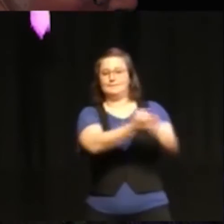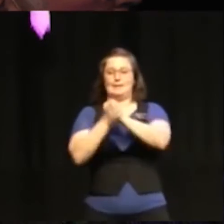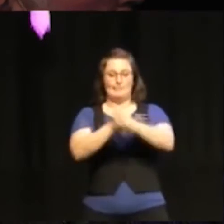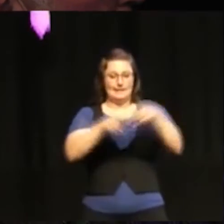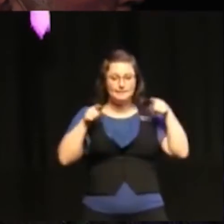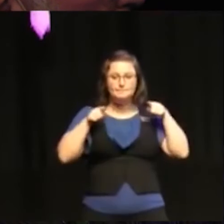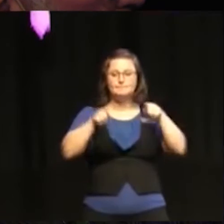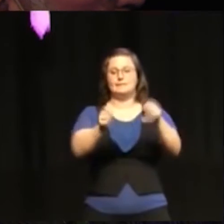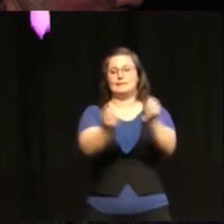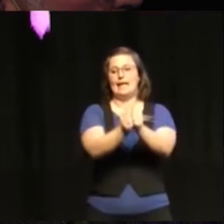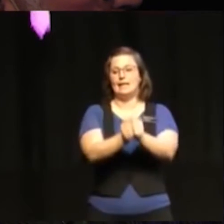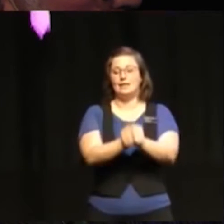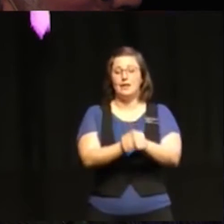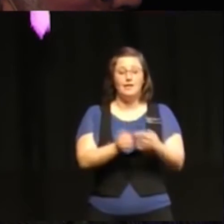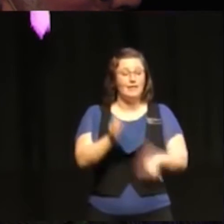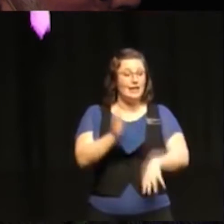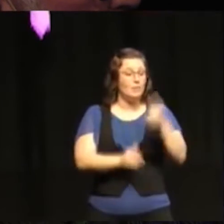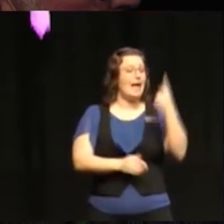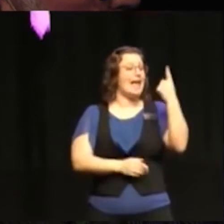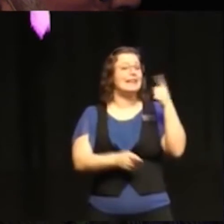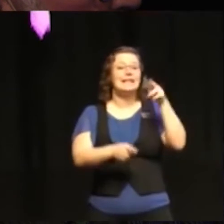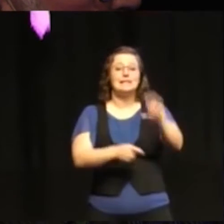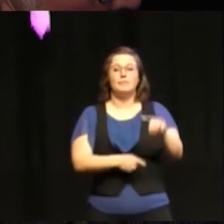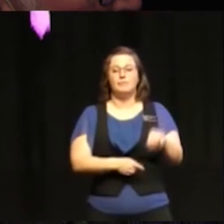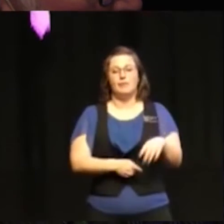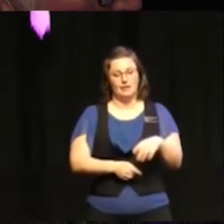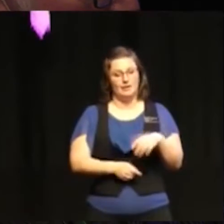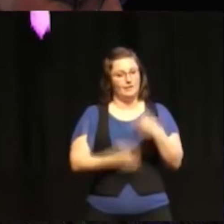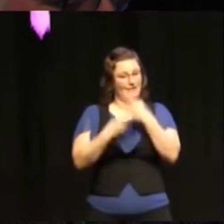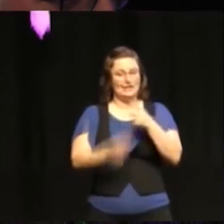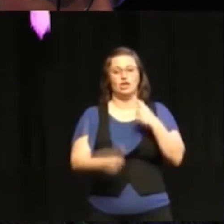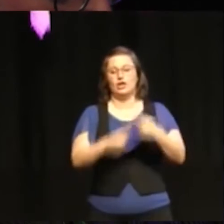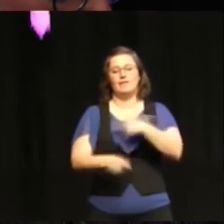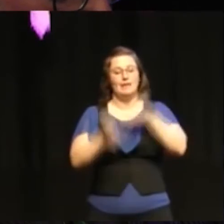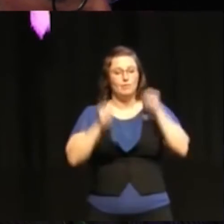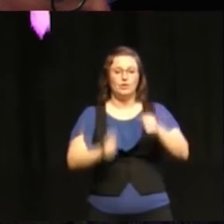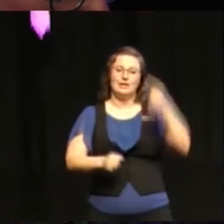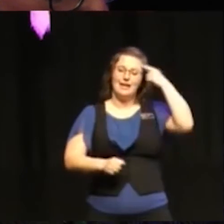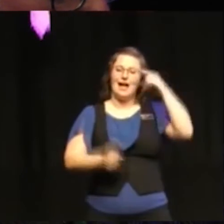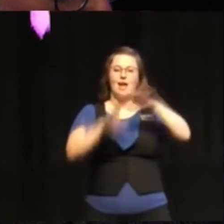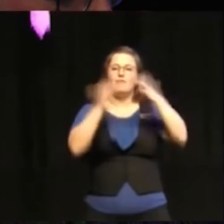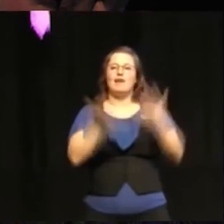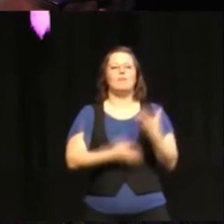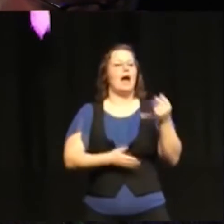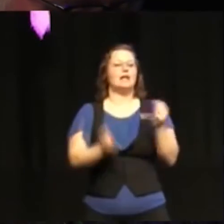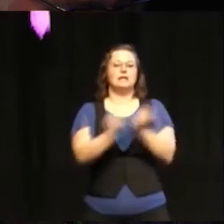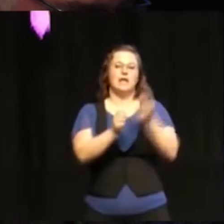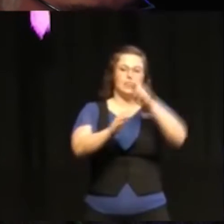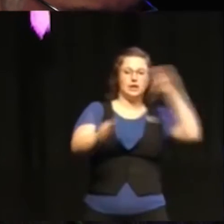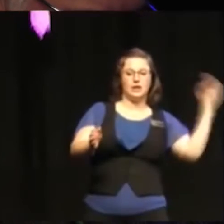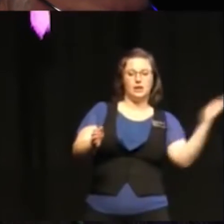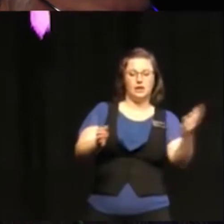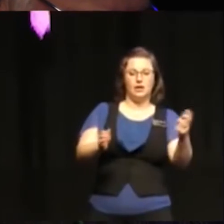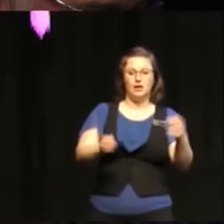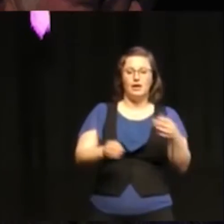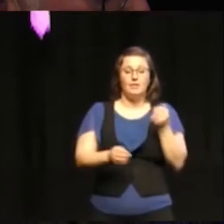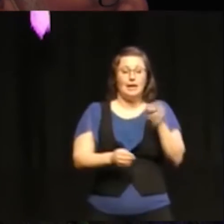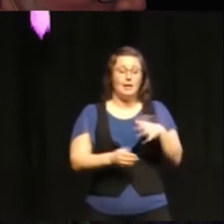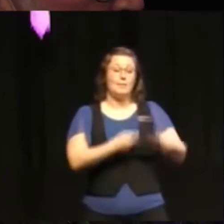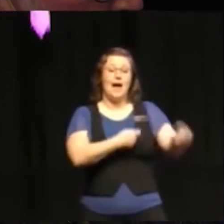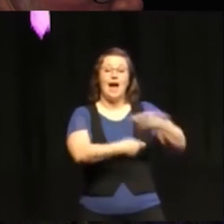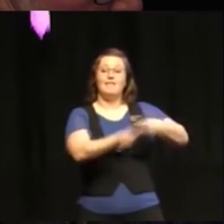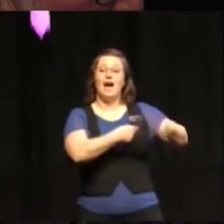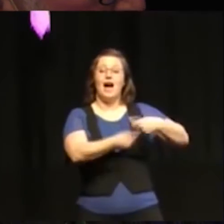And if I can just mention one example that makes it very clear that we need to look at the world in a different way is for example the role of business.